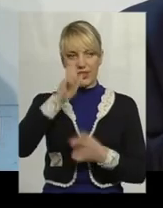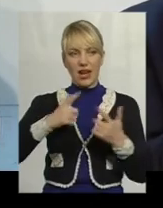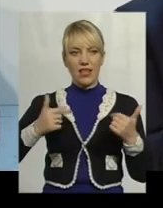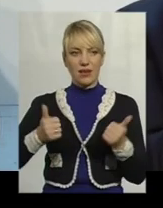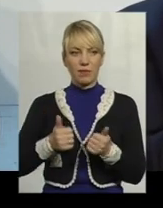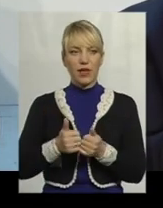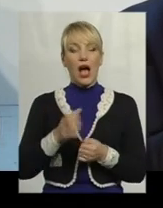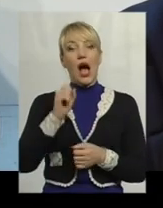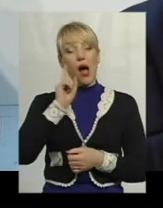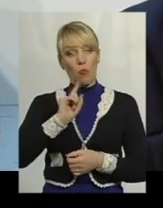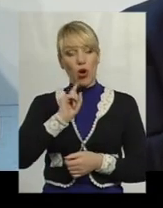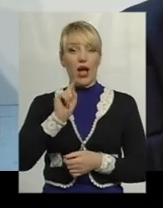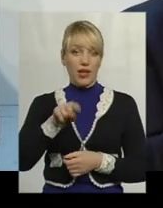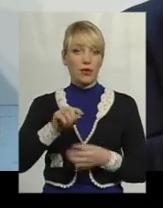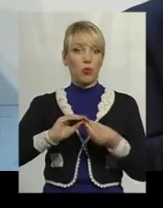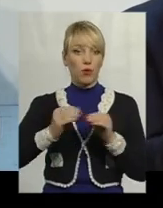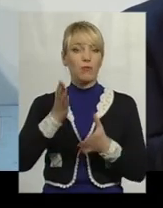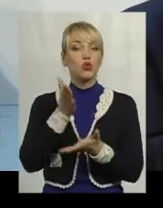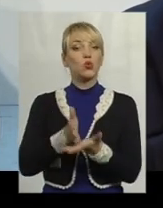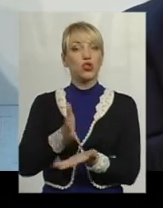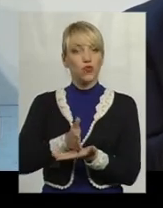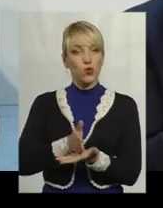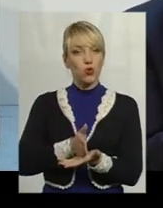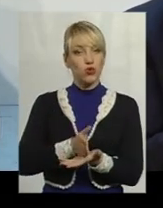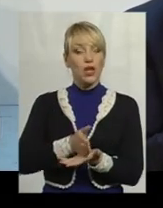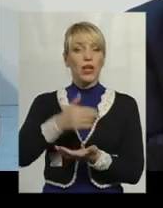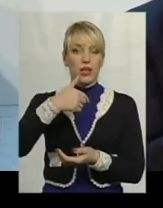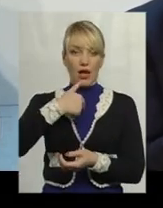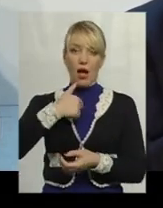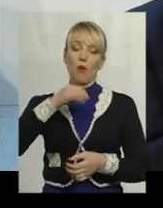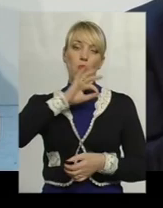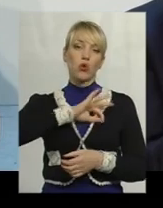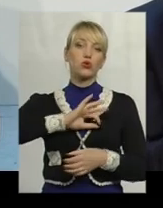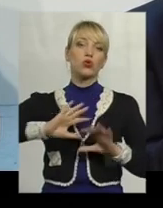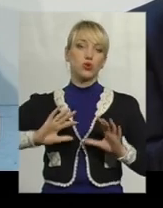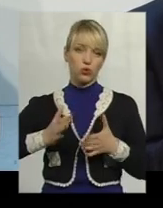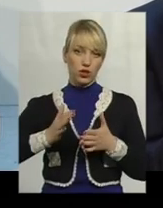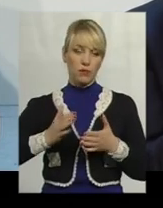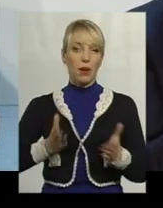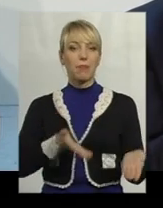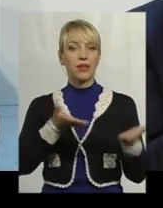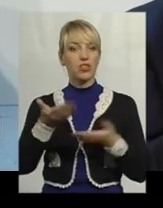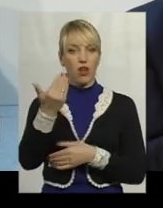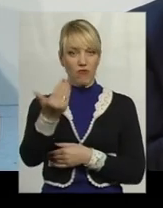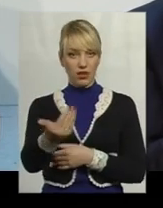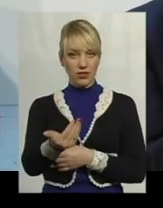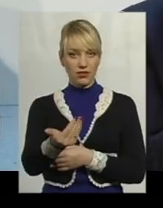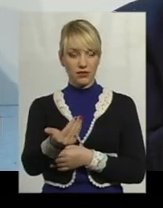Ну а поки ці проблеми существують, я, пользуясь случаем, приглашаю вас